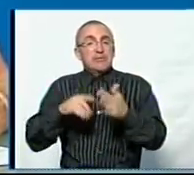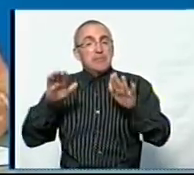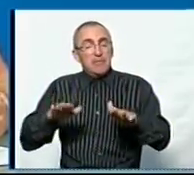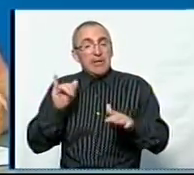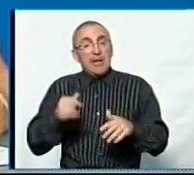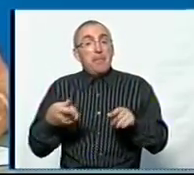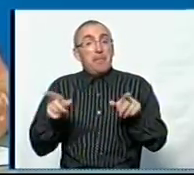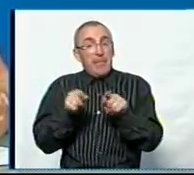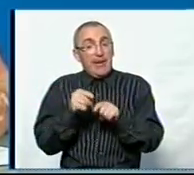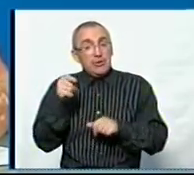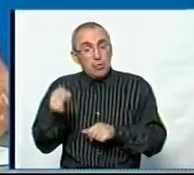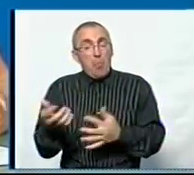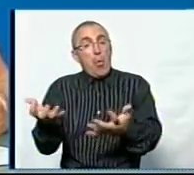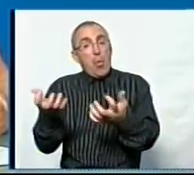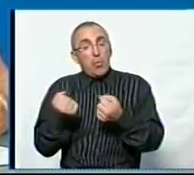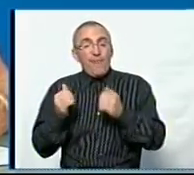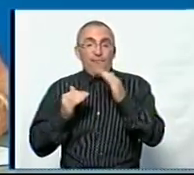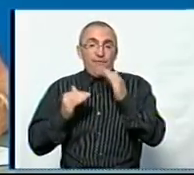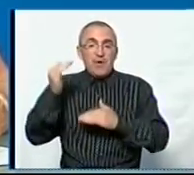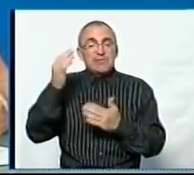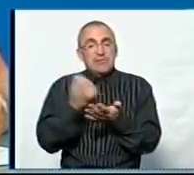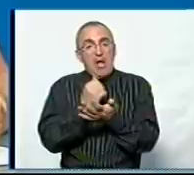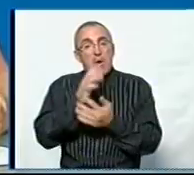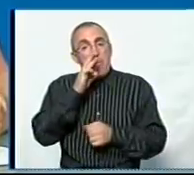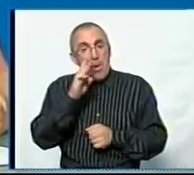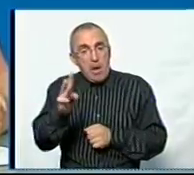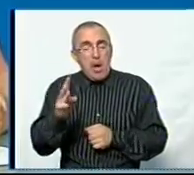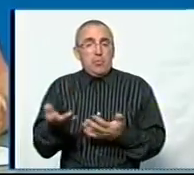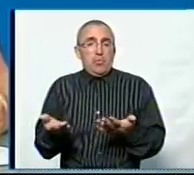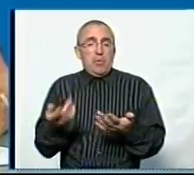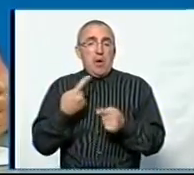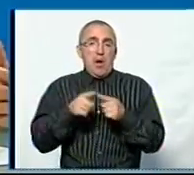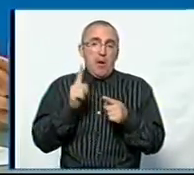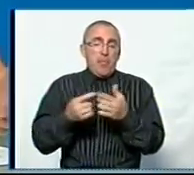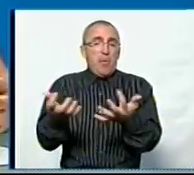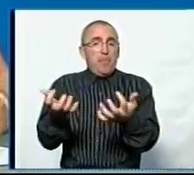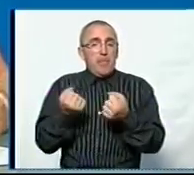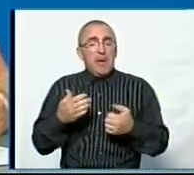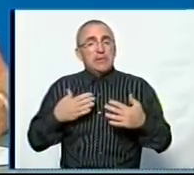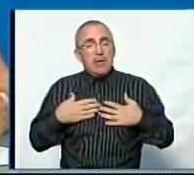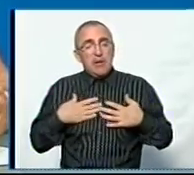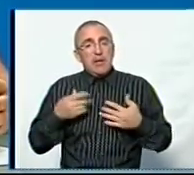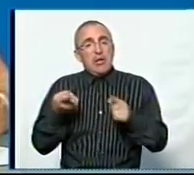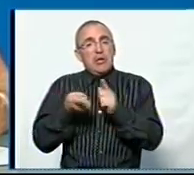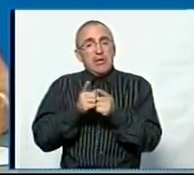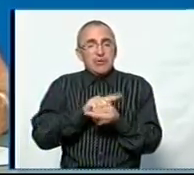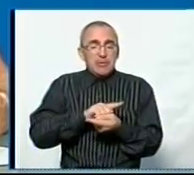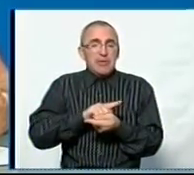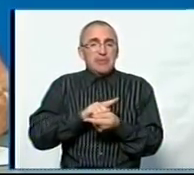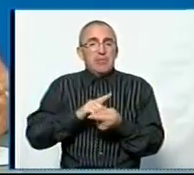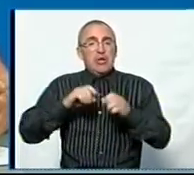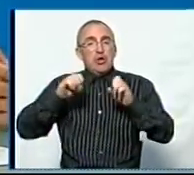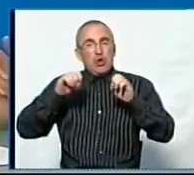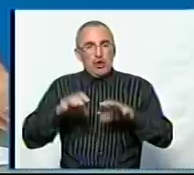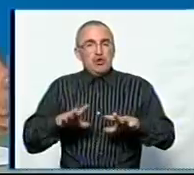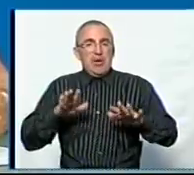і при цьому отримувати високу заробітну плату, або ж прийняти для себе рішення, змінити місце проживання.